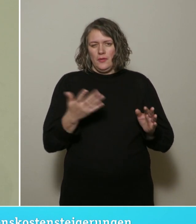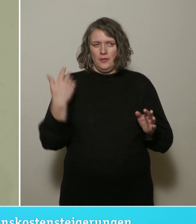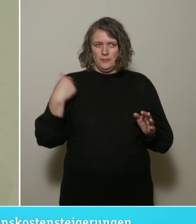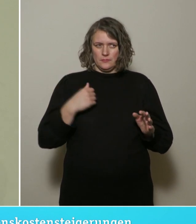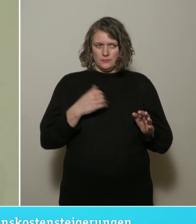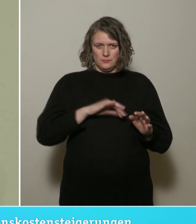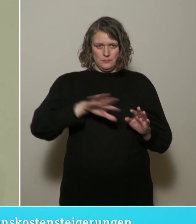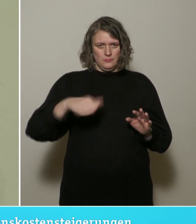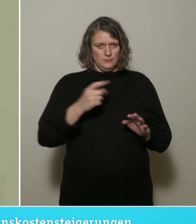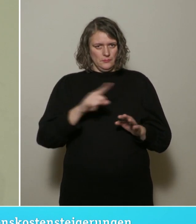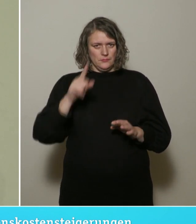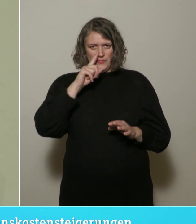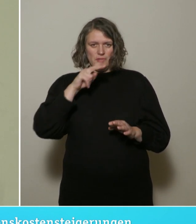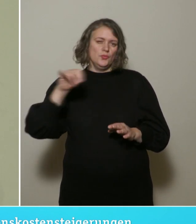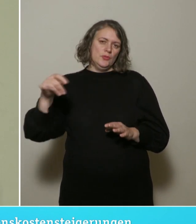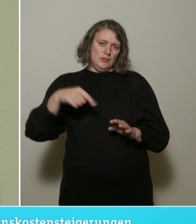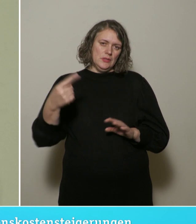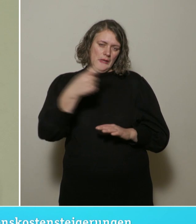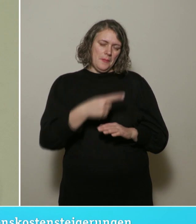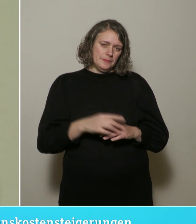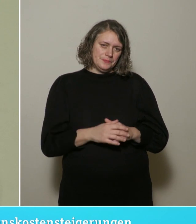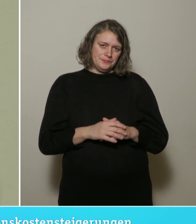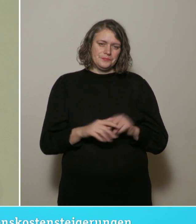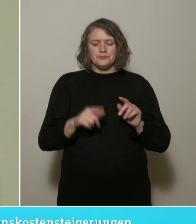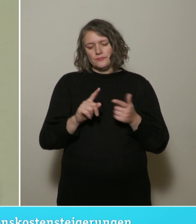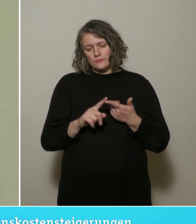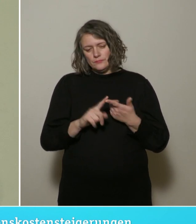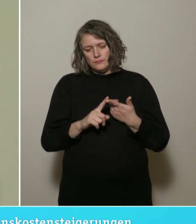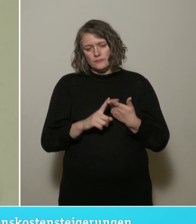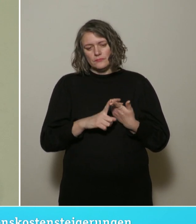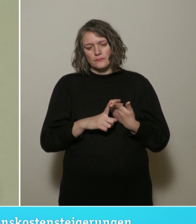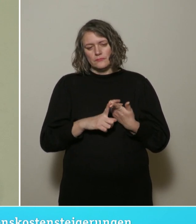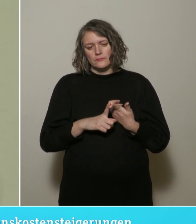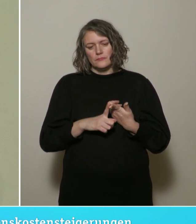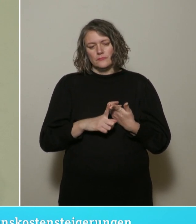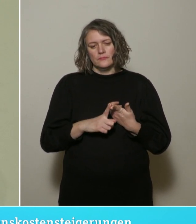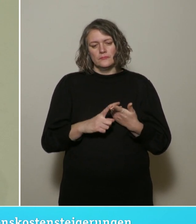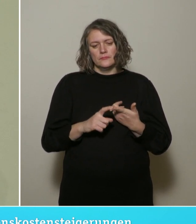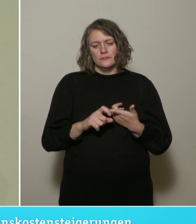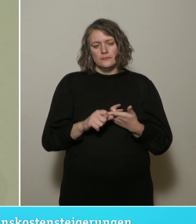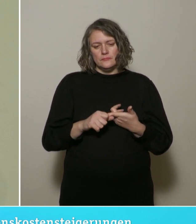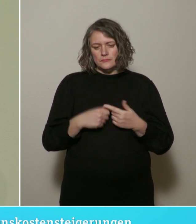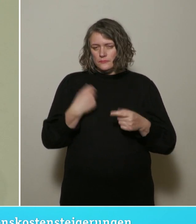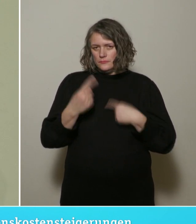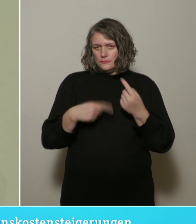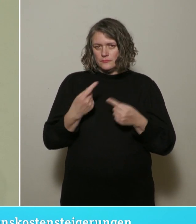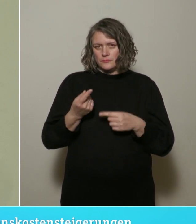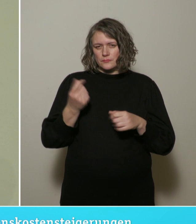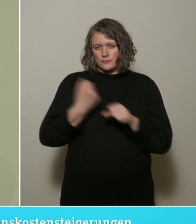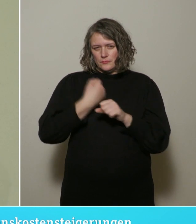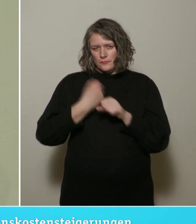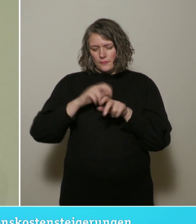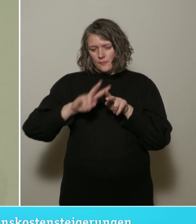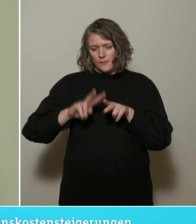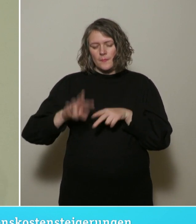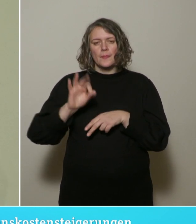Juni diesen Jahres. Dann anschließend, zweitens gibt es eine Überarbeitung des Prozesses zur Veränderung